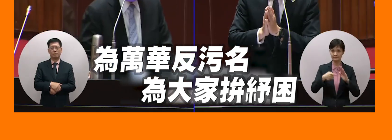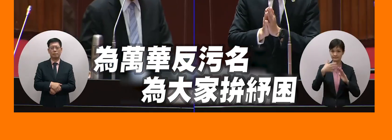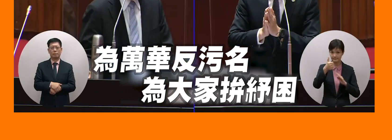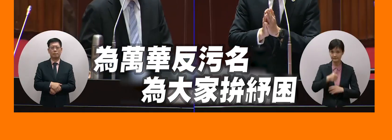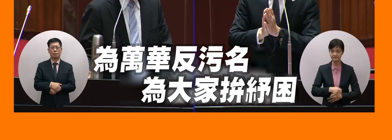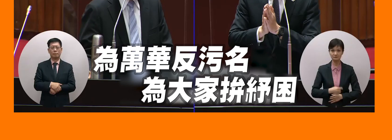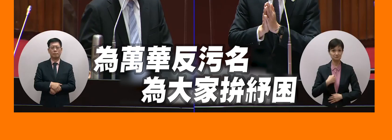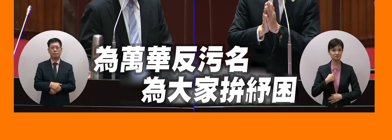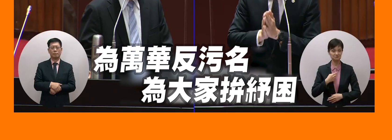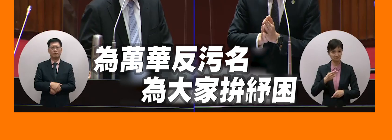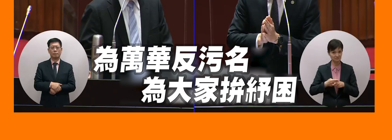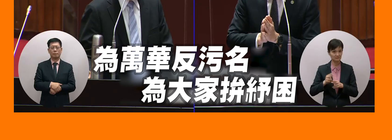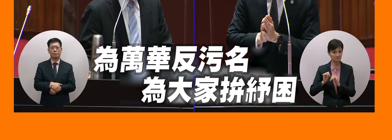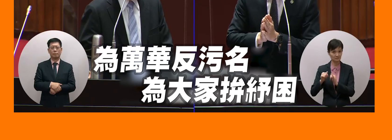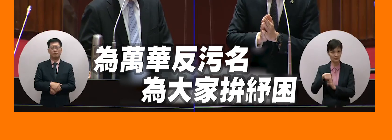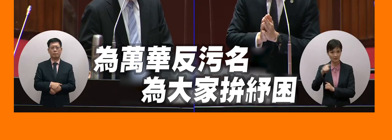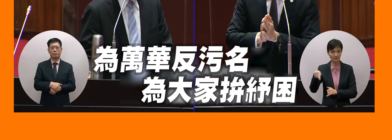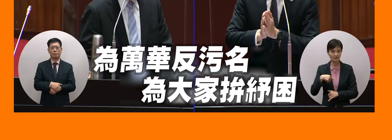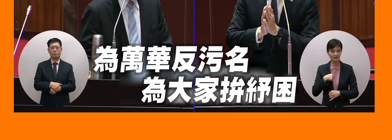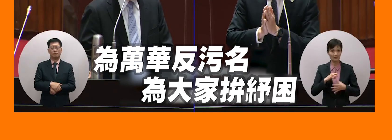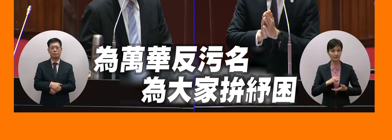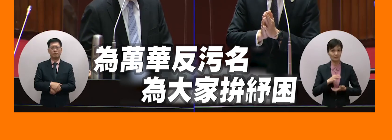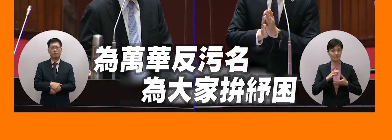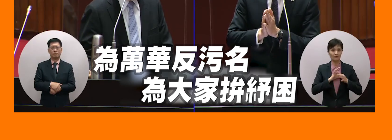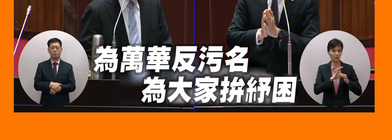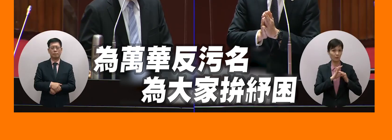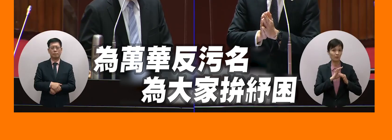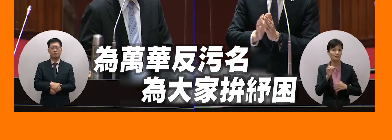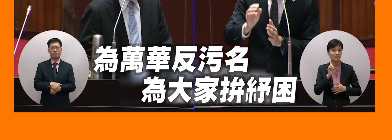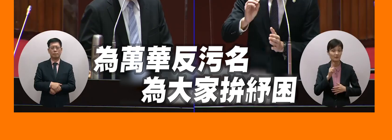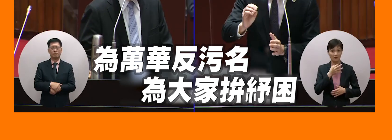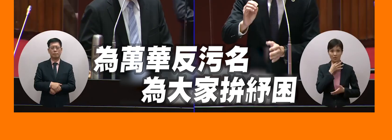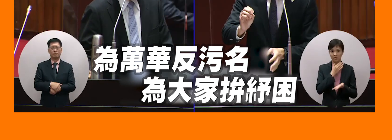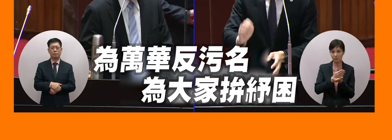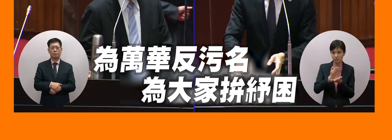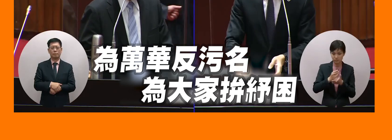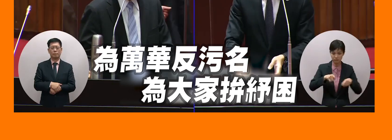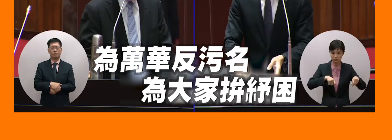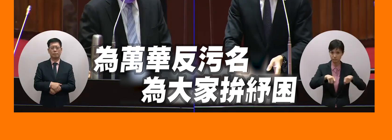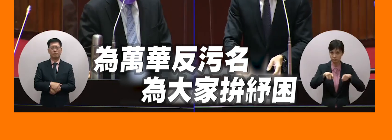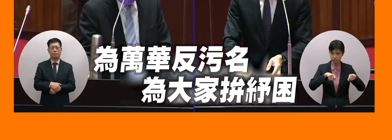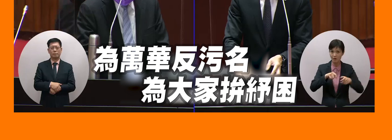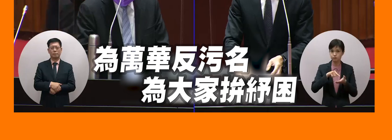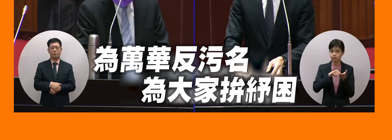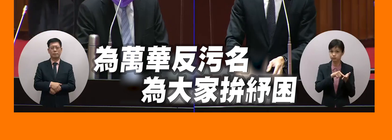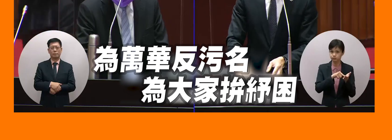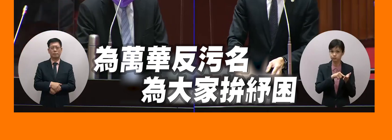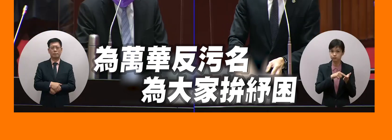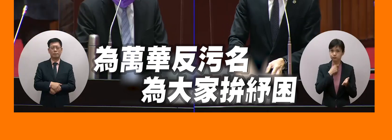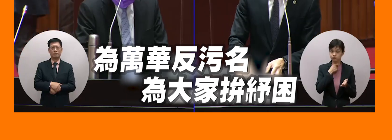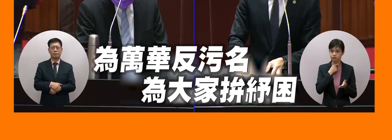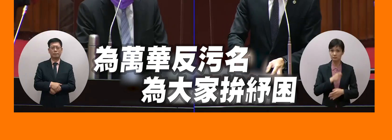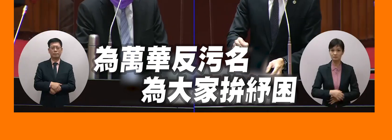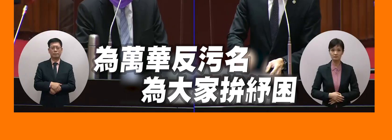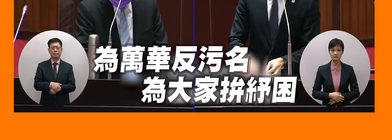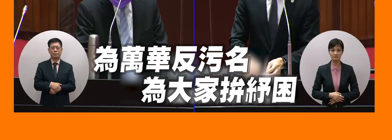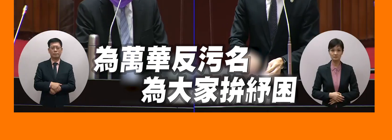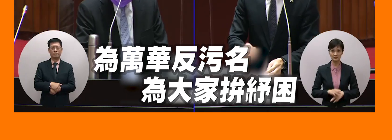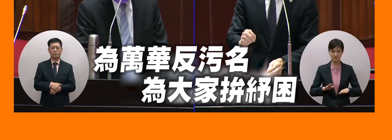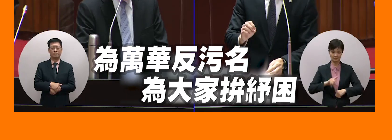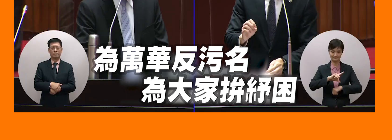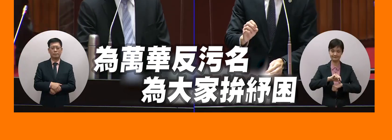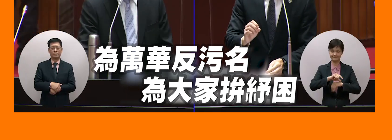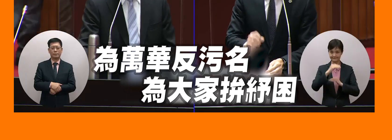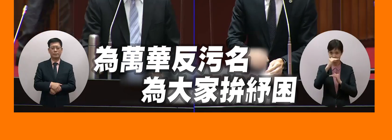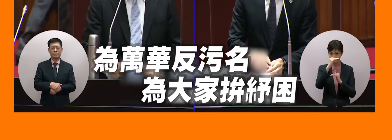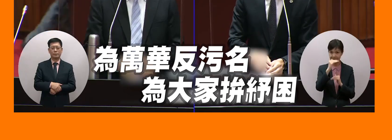相信大家很關心的是這個宿肯的方案宿肯裡面有很多這個方案我就在這裡時間優